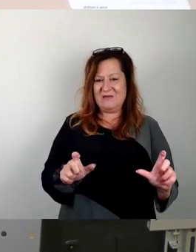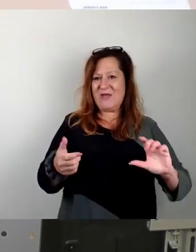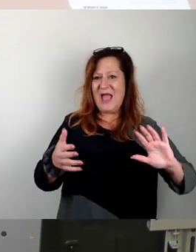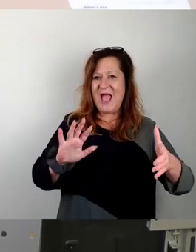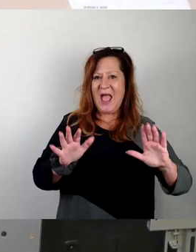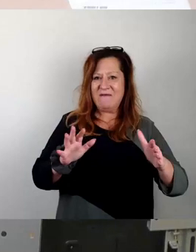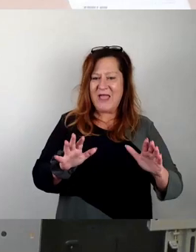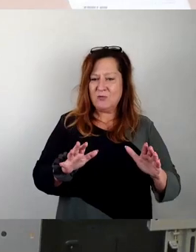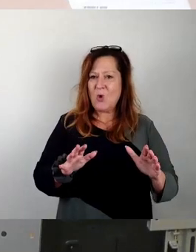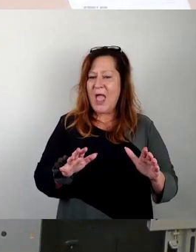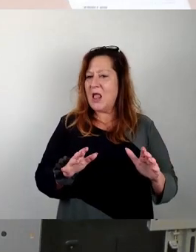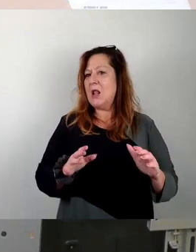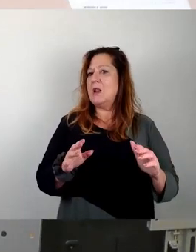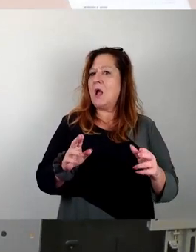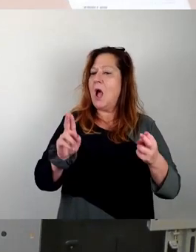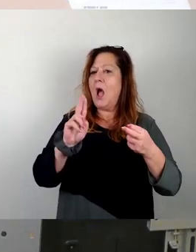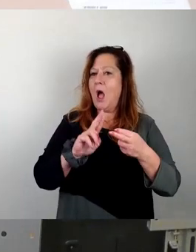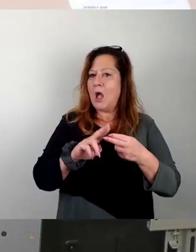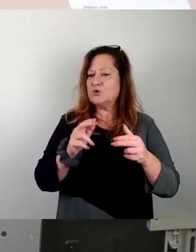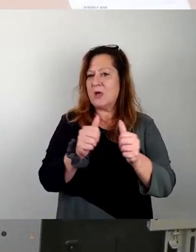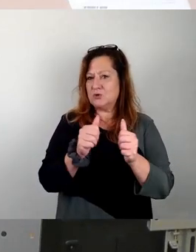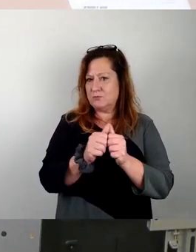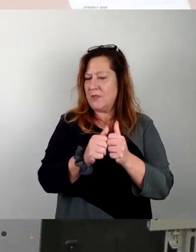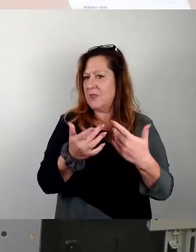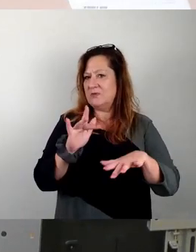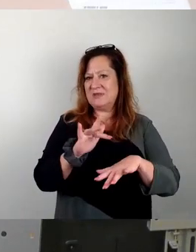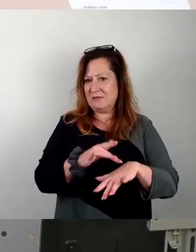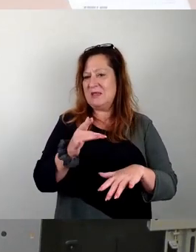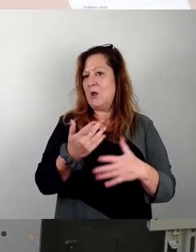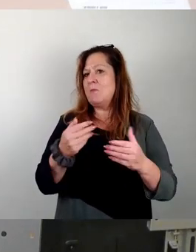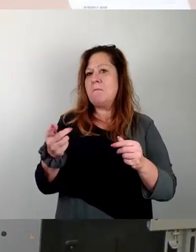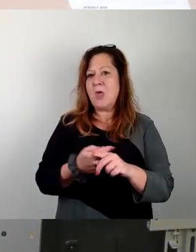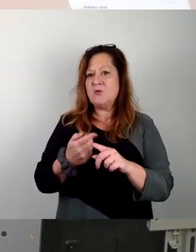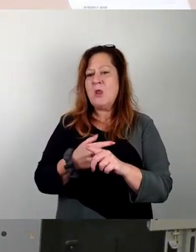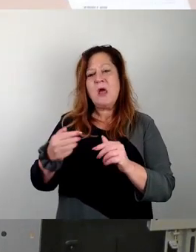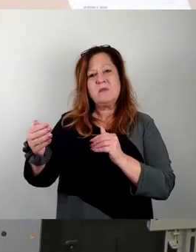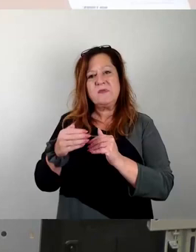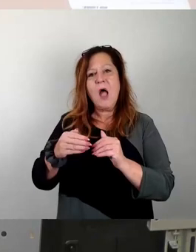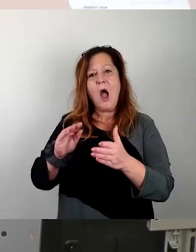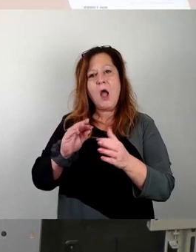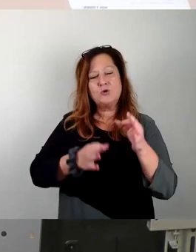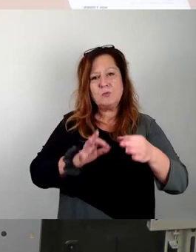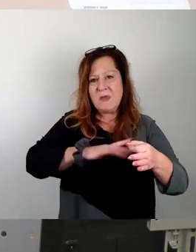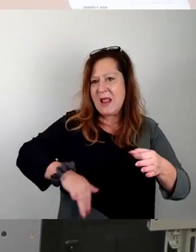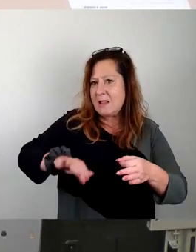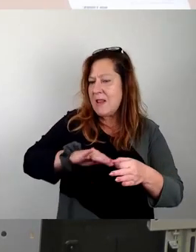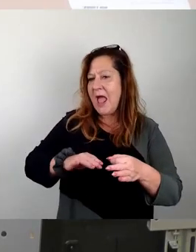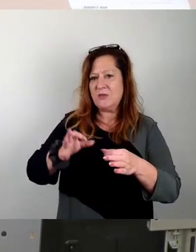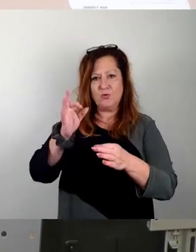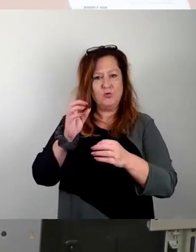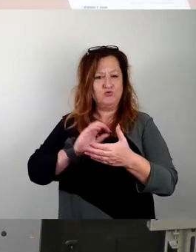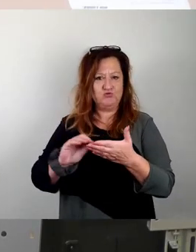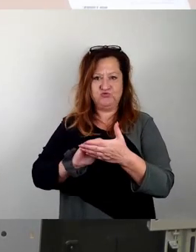Gefährderansprachen an besonders sensiblen Orten wie in der Nähe von Spielplätzen oder Schulen durchzuführen. Und drittens mit dem